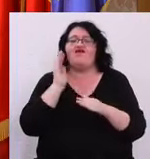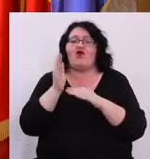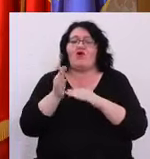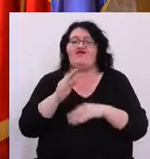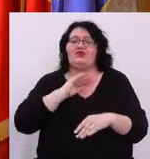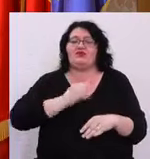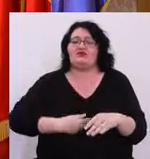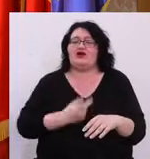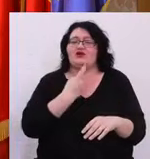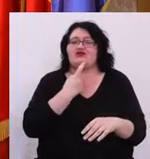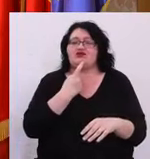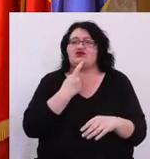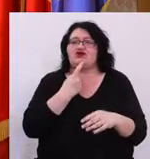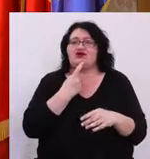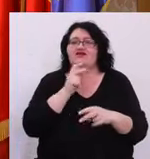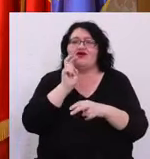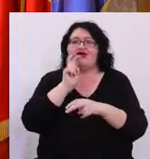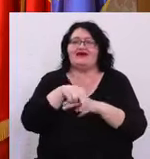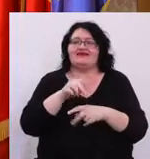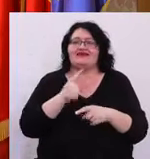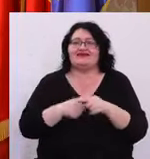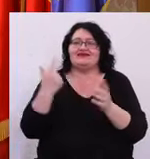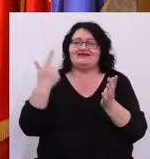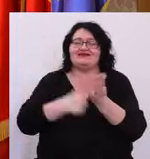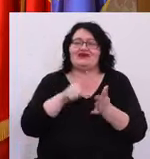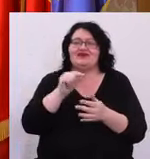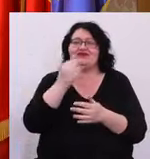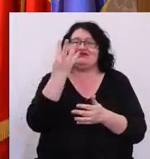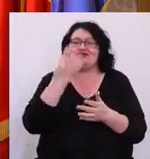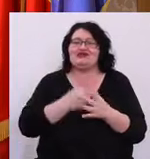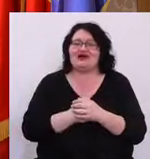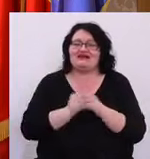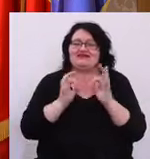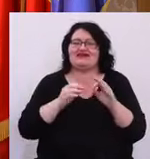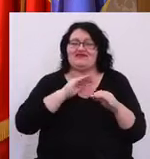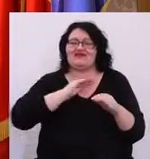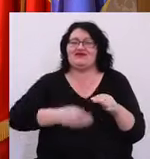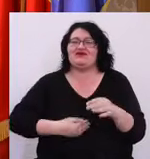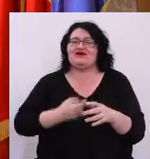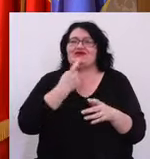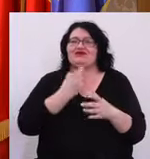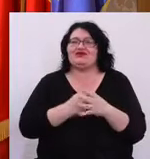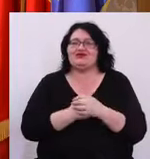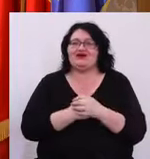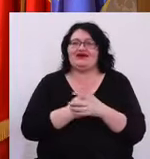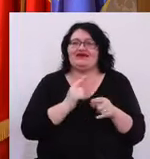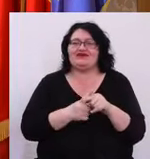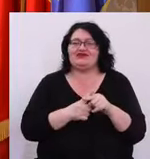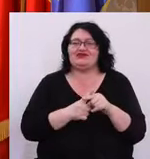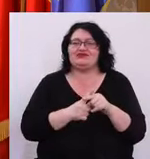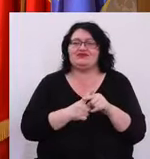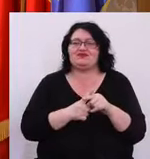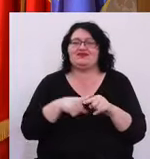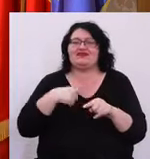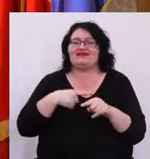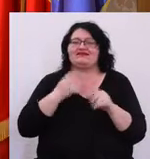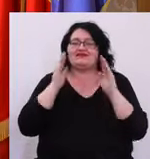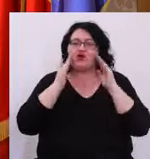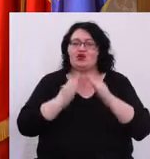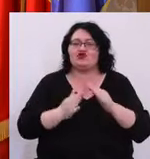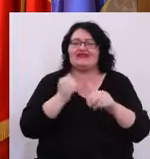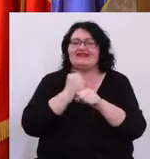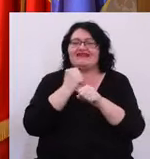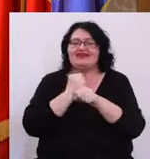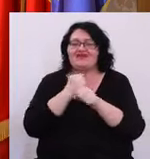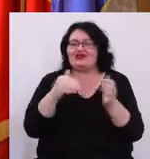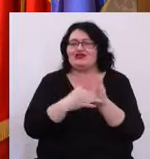primarul Timișoarei Voi candida în 2024 să fiu primarul Timișoarei Și sunt concentrat